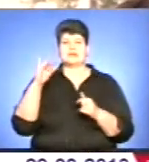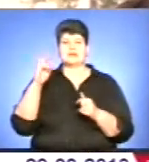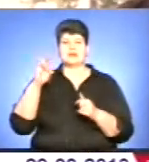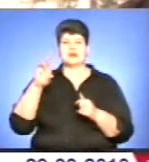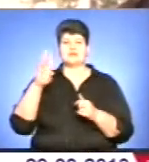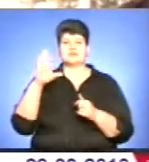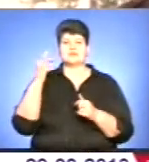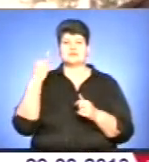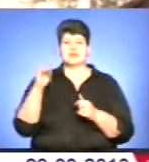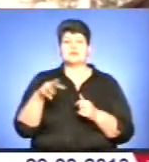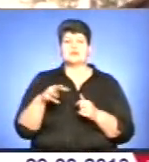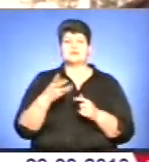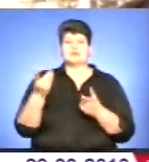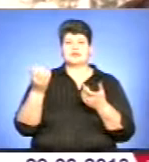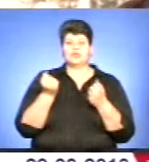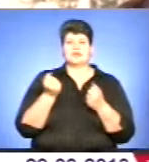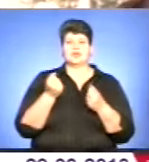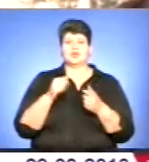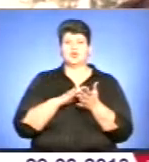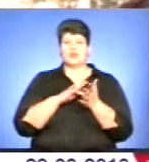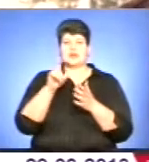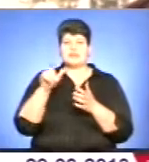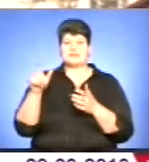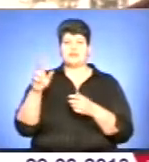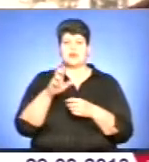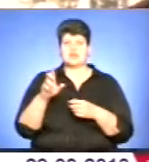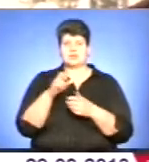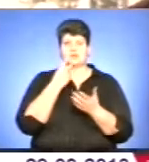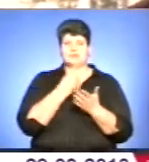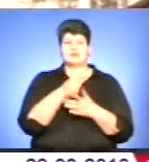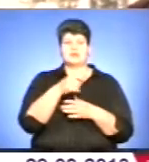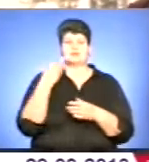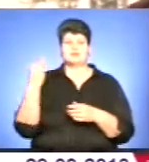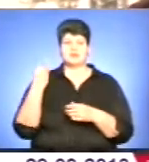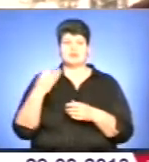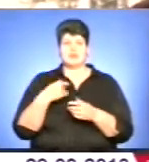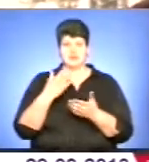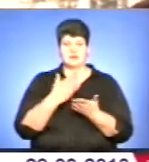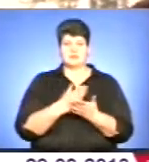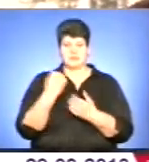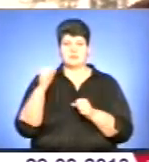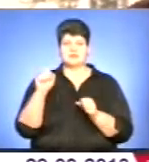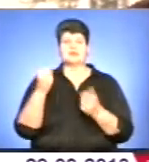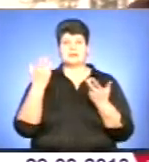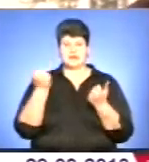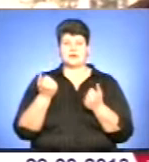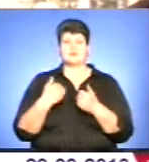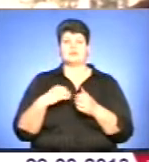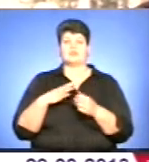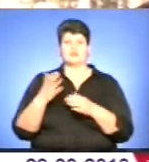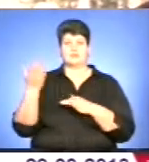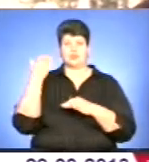Затягнути туристів бережани і показати нашим людям, яка є історія. Ми стали переможцями, так? Так, ми стали минулого року